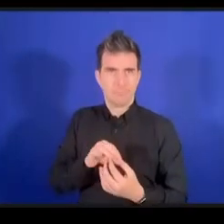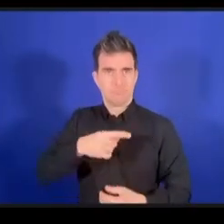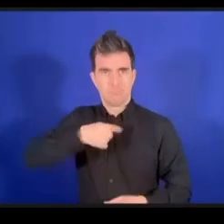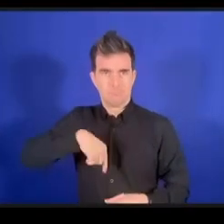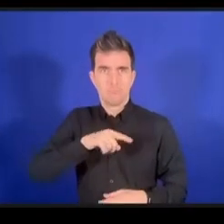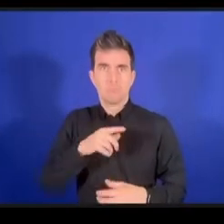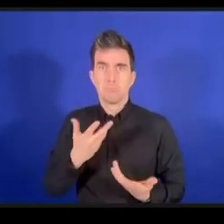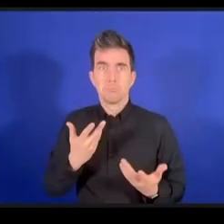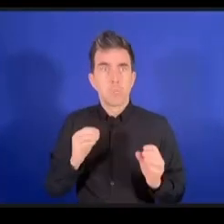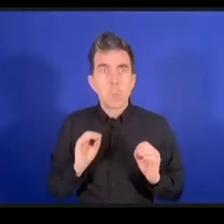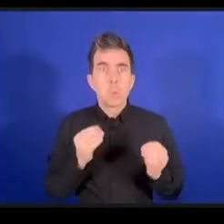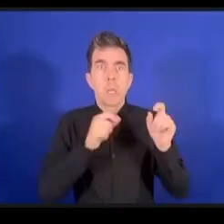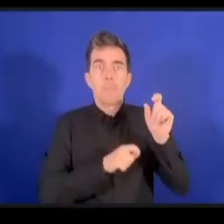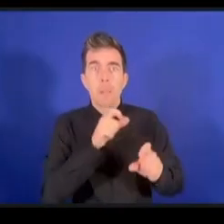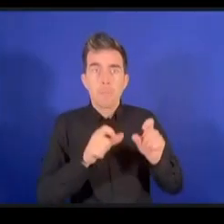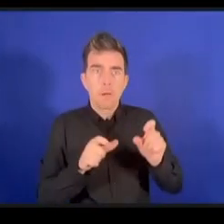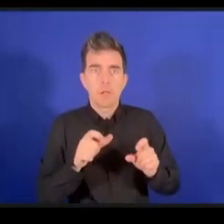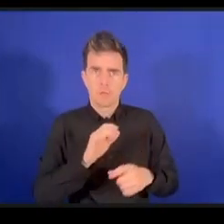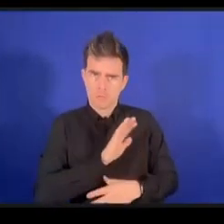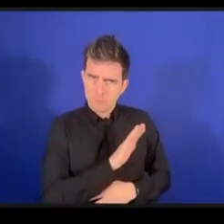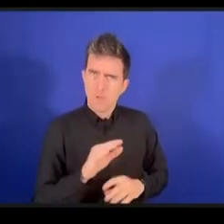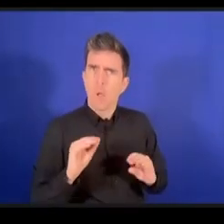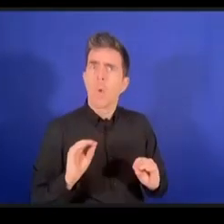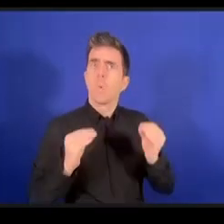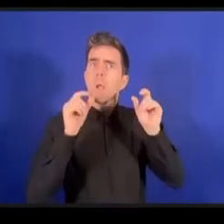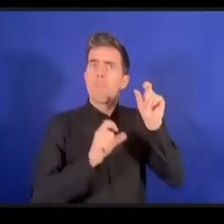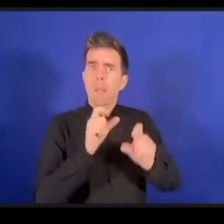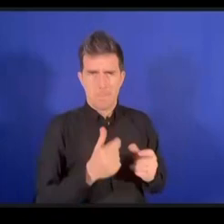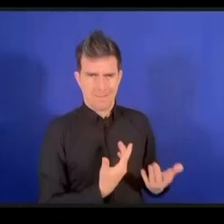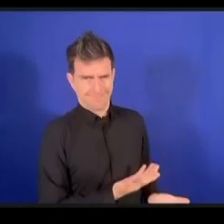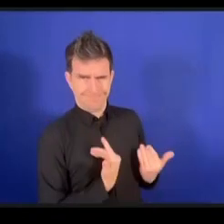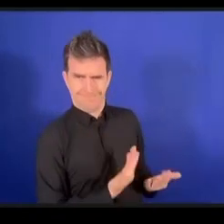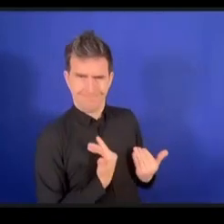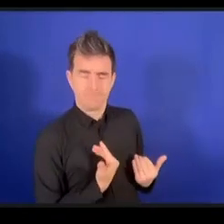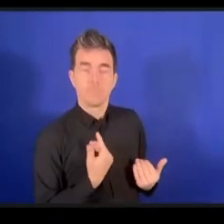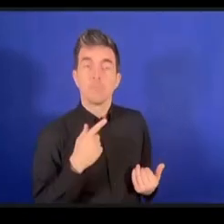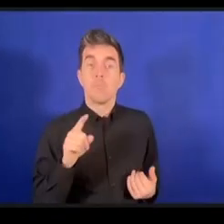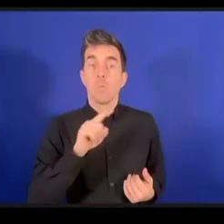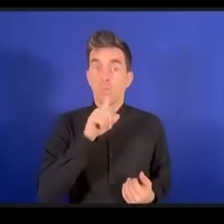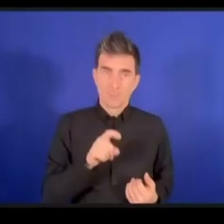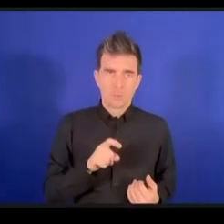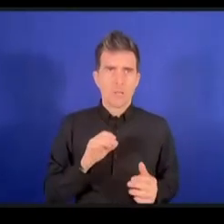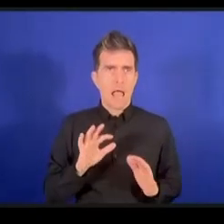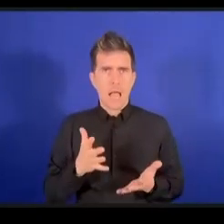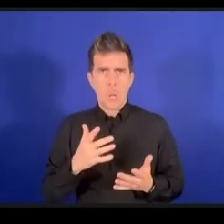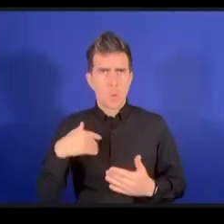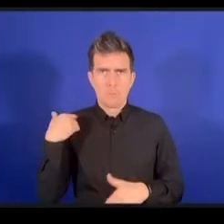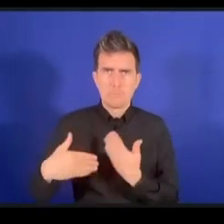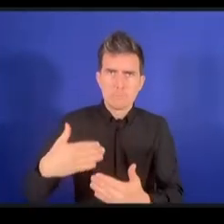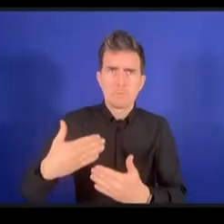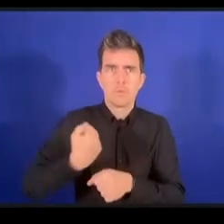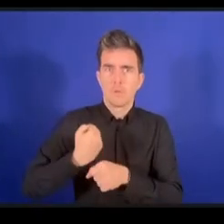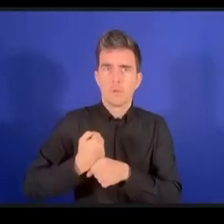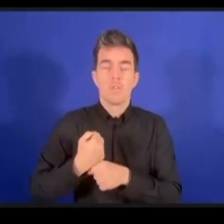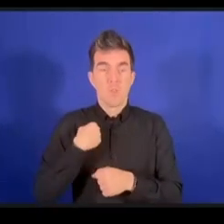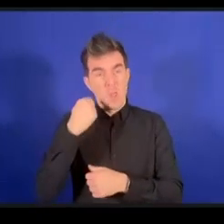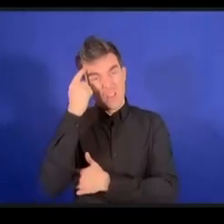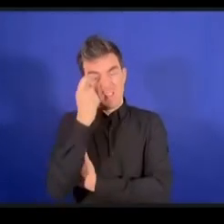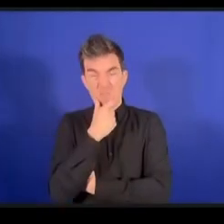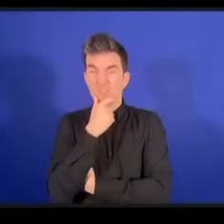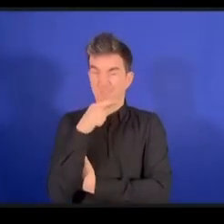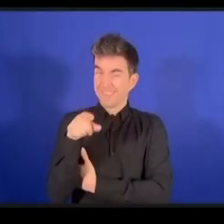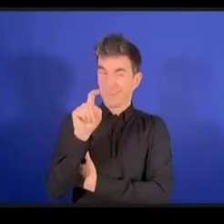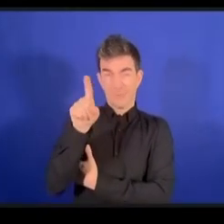الشبان وسمعنا كيف يمكن تسريع كافة هذه التدابير هذا أمر ينطبق علينا